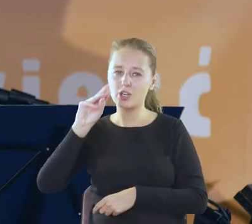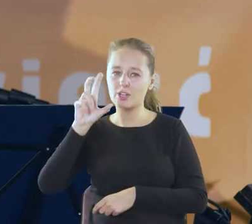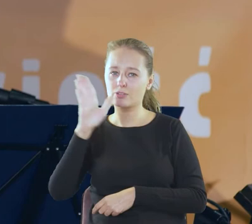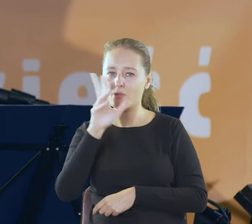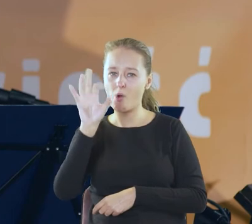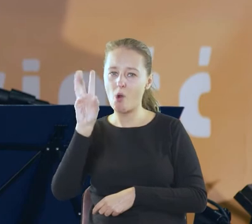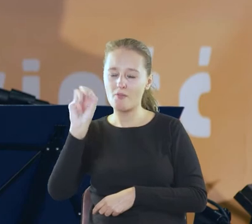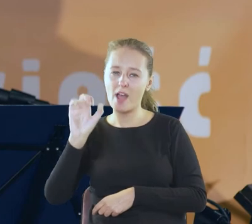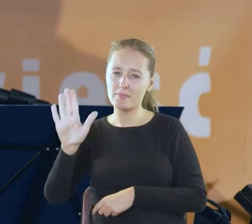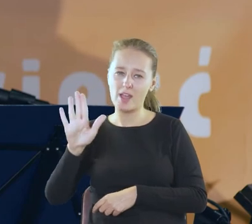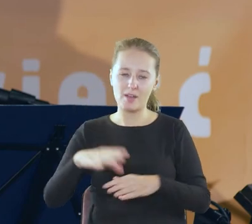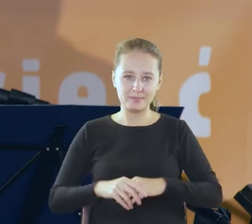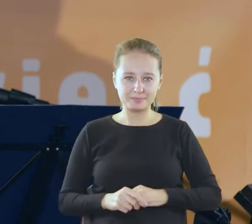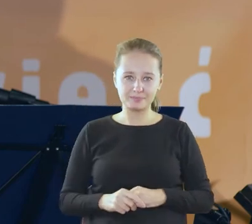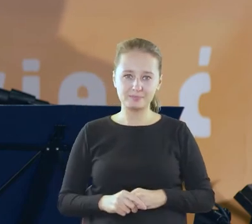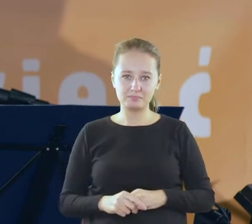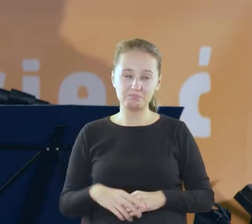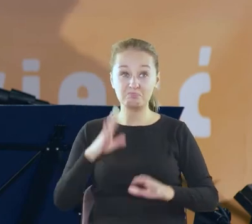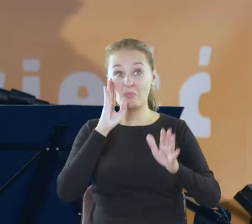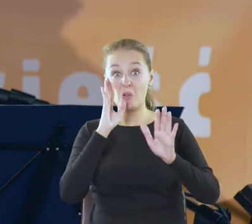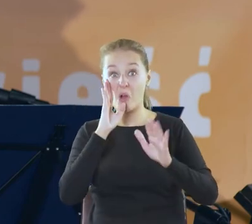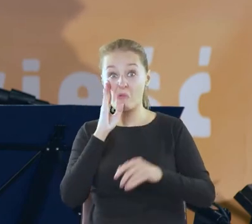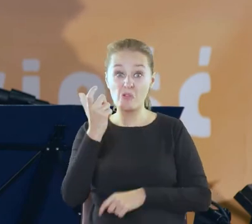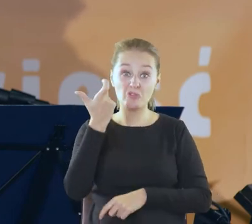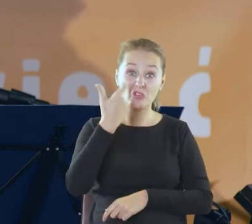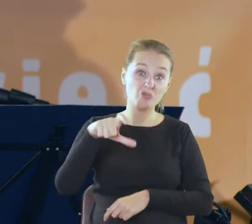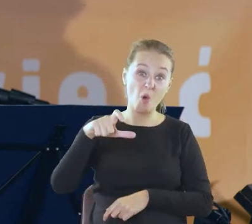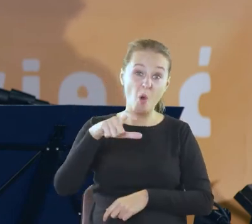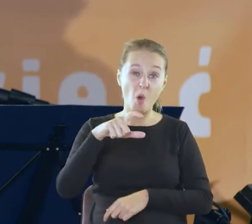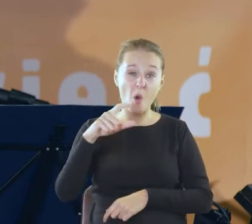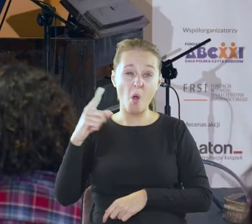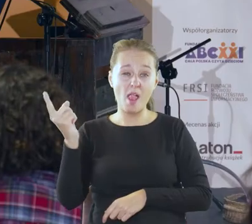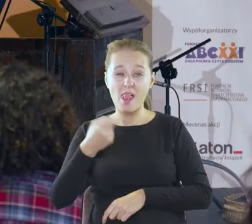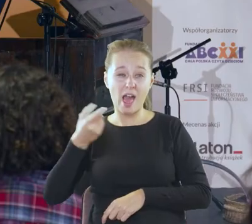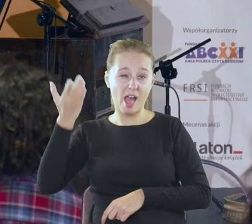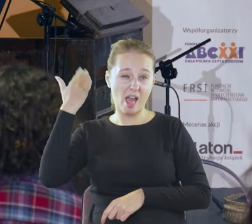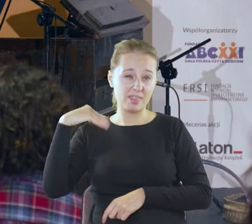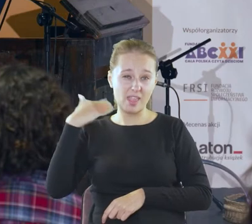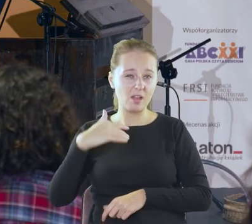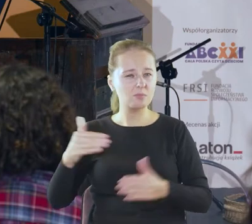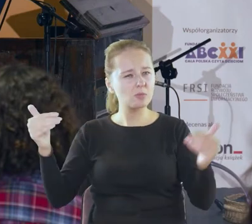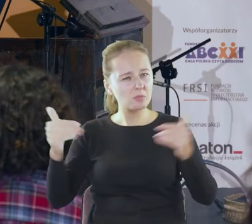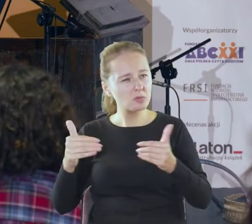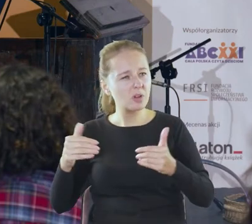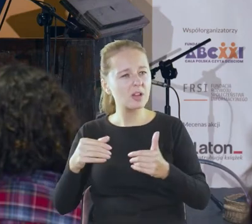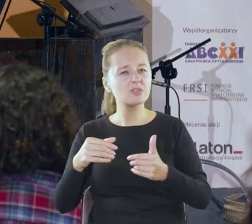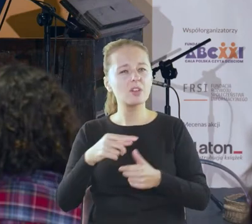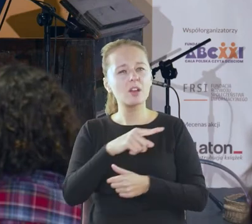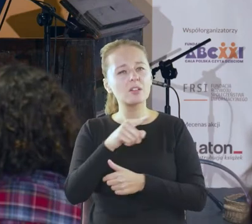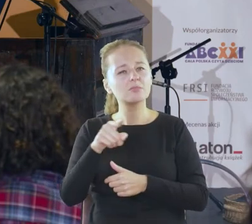lat sto z wielkim okładem możecie przez chwilę możemy